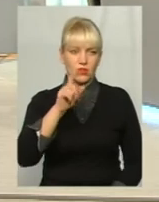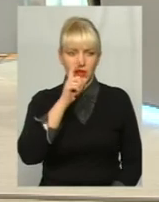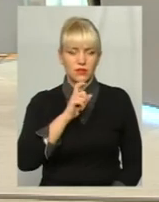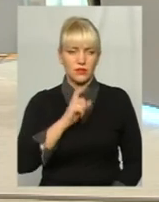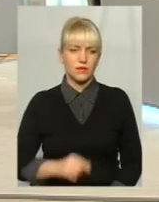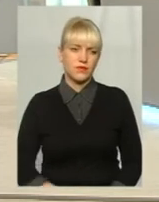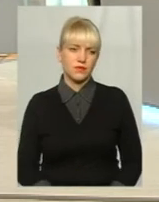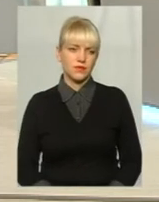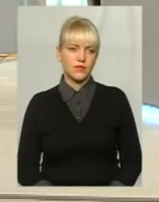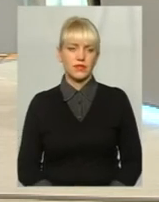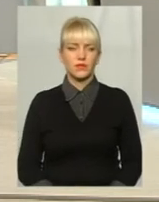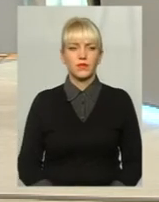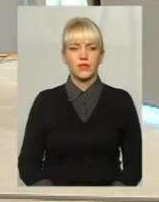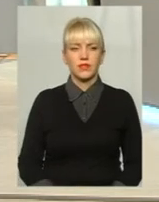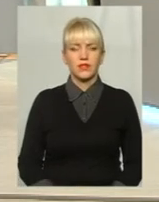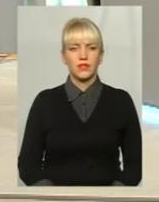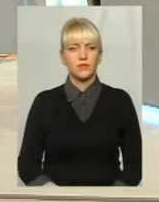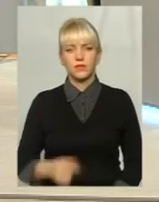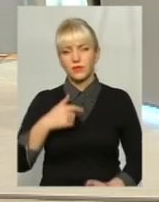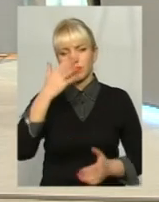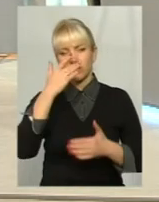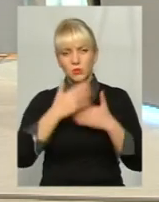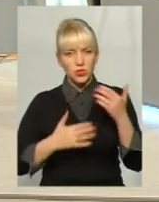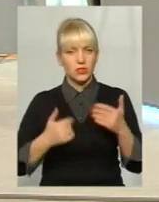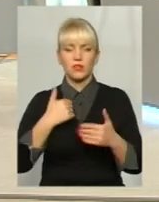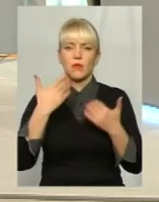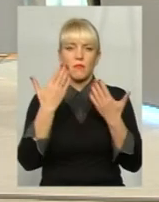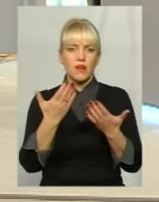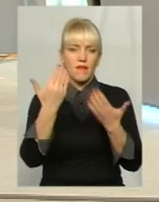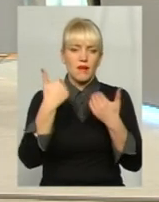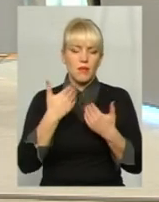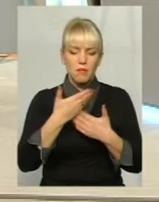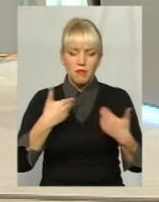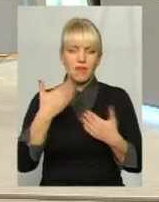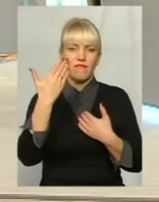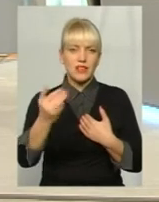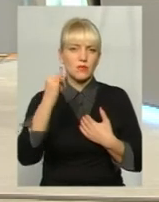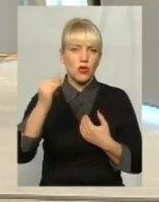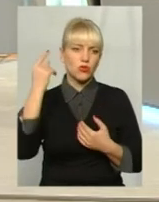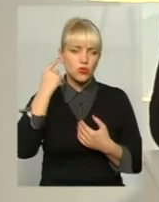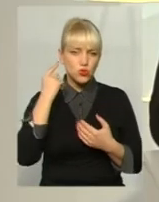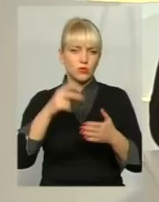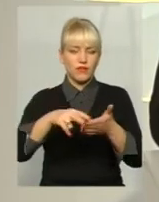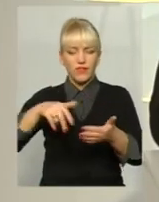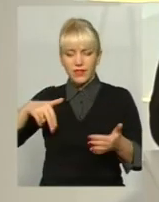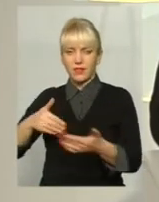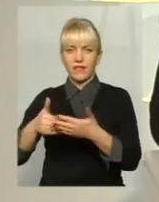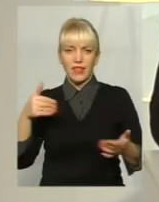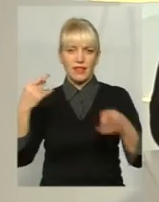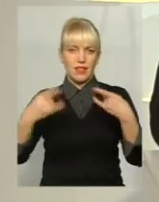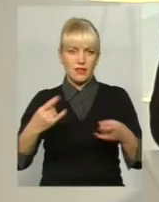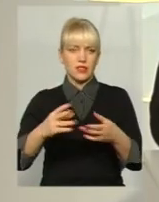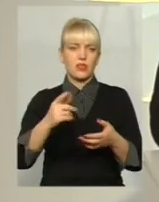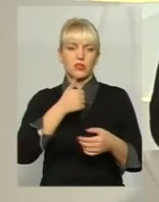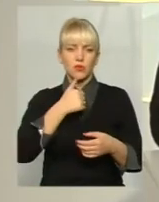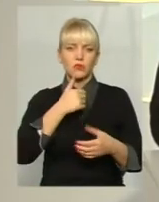Не знаю, погано чути. Я вибачаюсь, ми вас погано чуємо. Відідіть, будь ласка, від телевізору і спробуйте ще раз